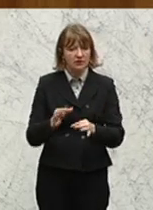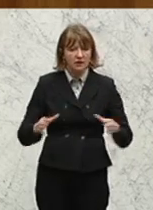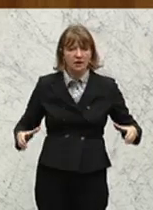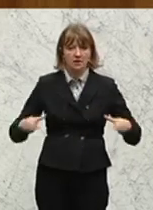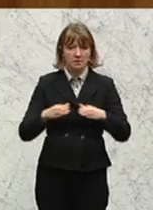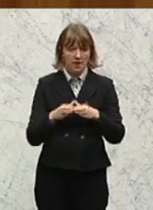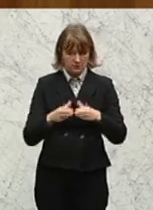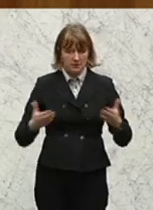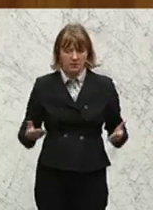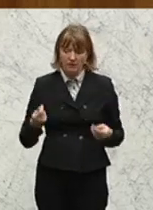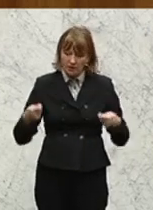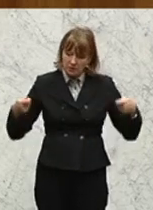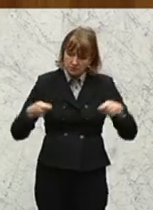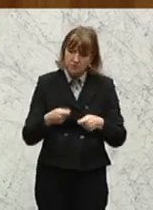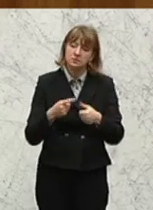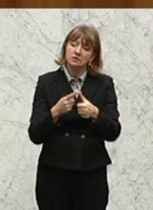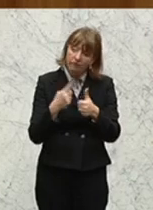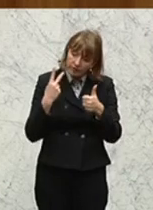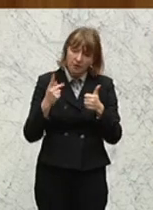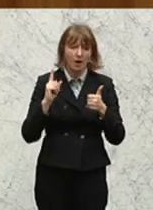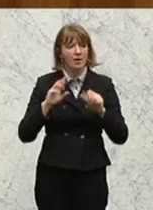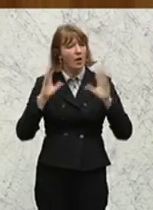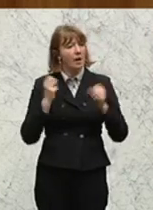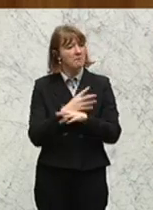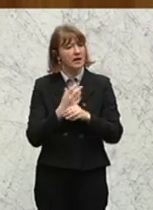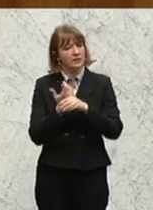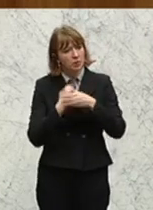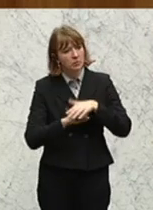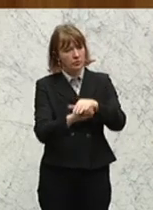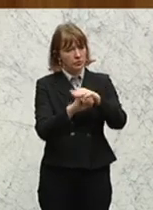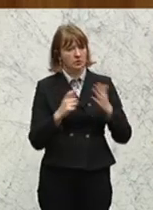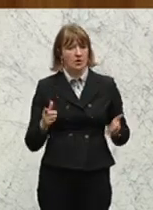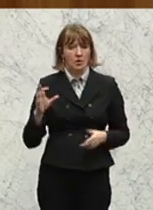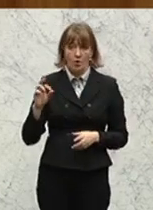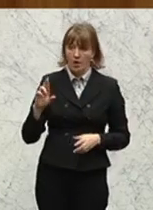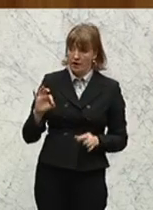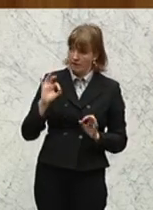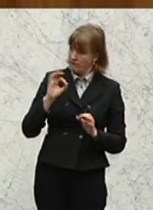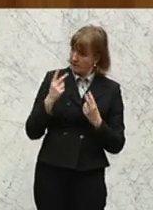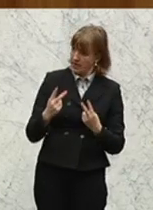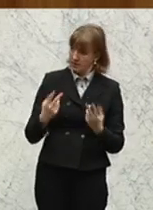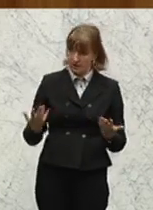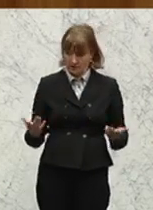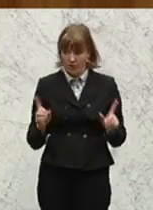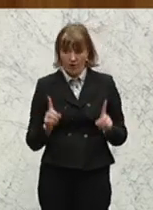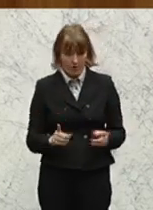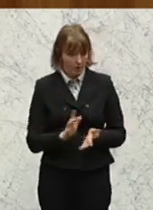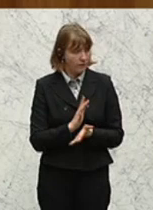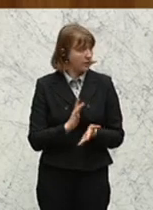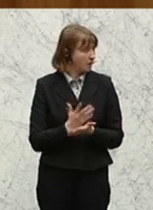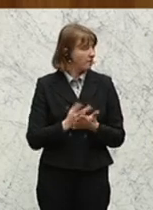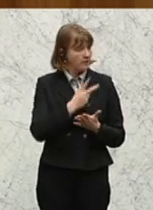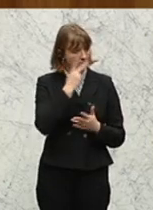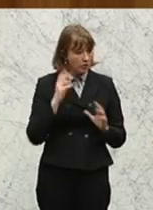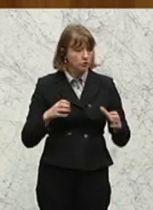ist ein wichtiger Beitrag. Aber noch wichtiger ist eine mediale Unterstützung, und dabei kommt dem ORF eine zentrale Bedeutung zu. Denn die